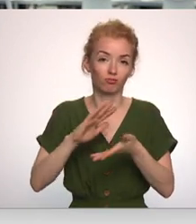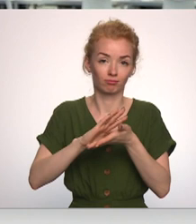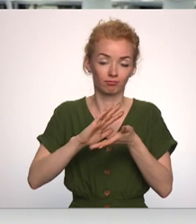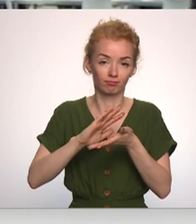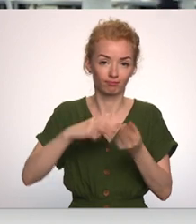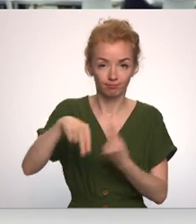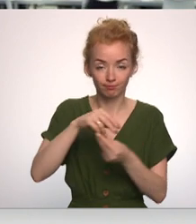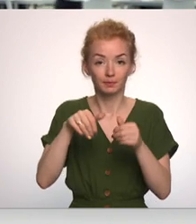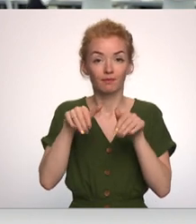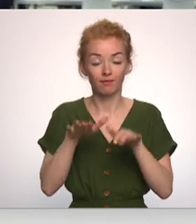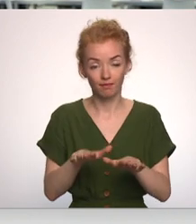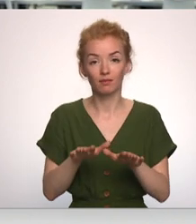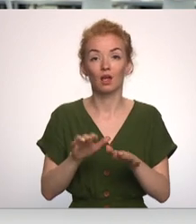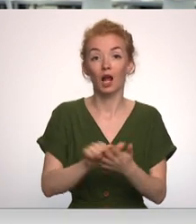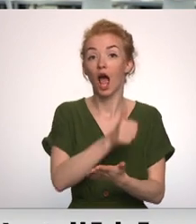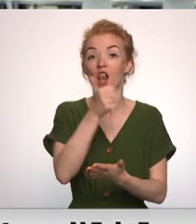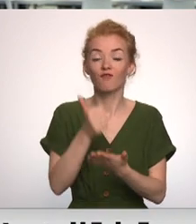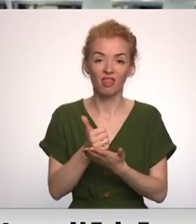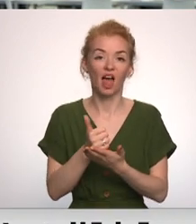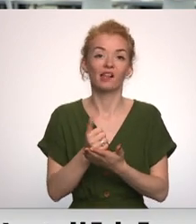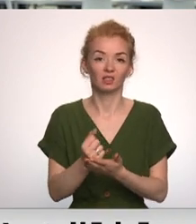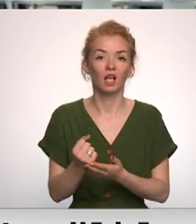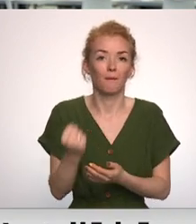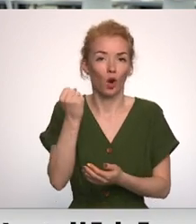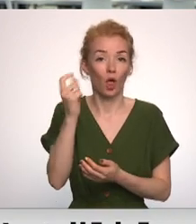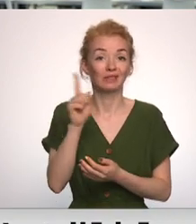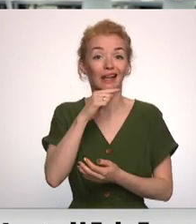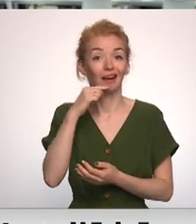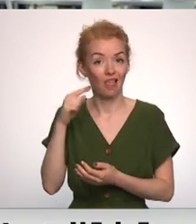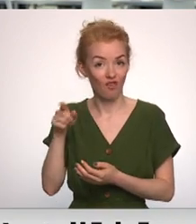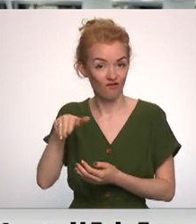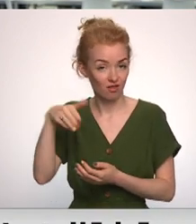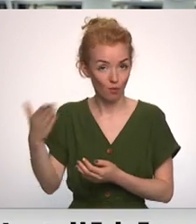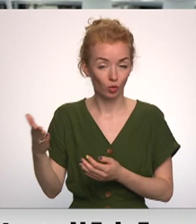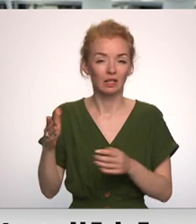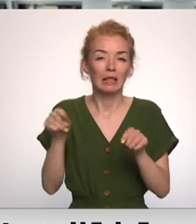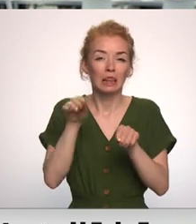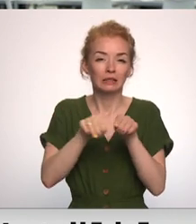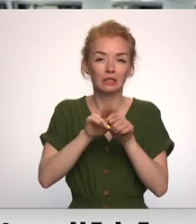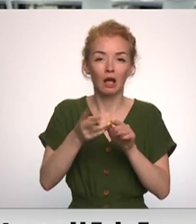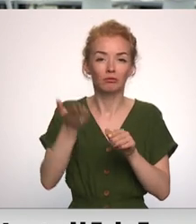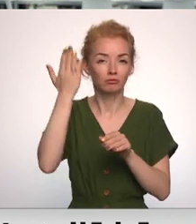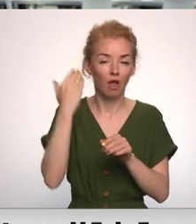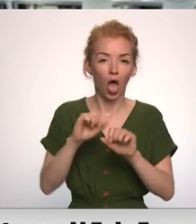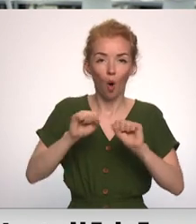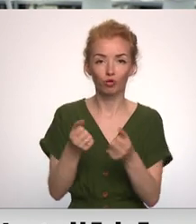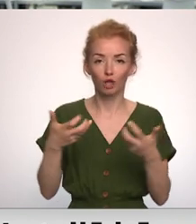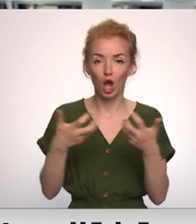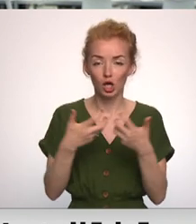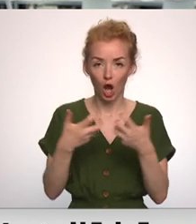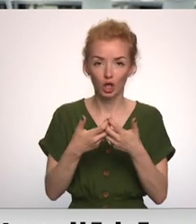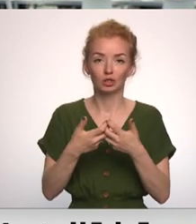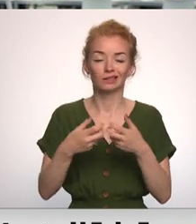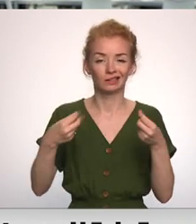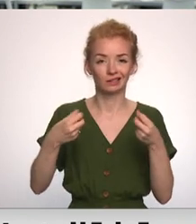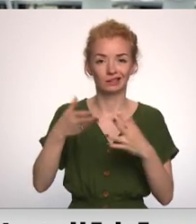atklāt ierakstot, kā jau tu minēji, ka galvenais draudz ir Krievija, it kā atgādinot augstā kāra laikus un konfrontācijas ar prietumiem un